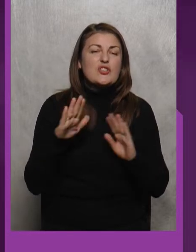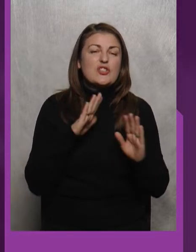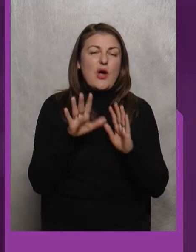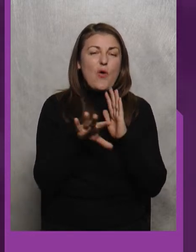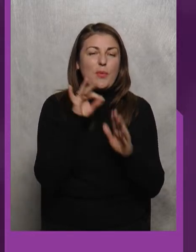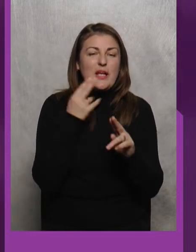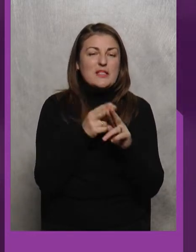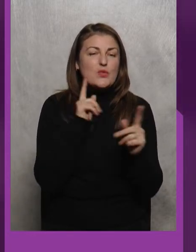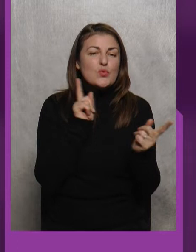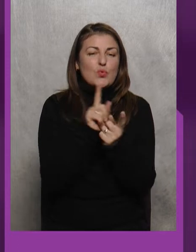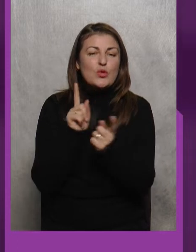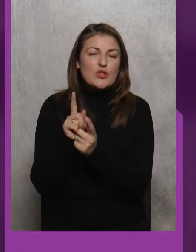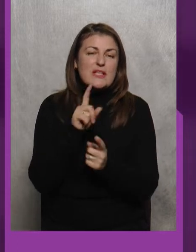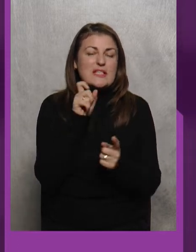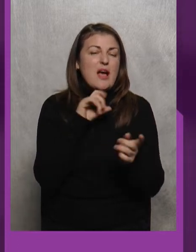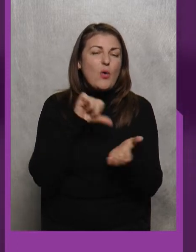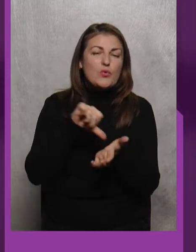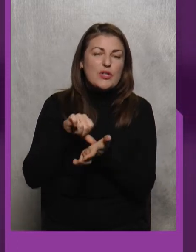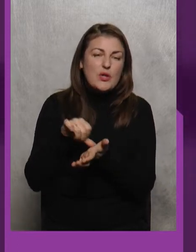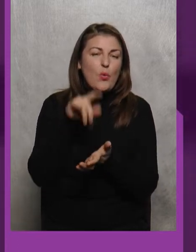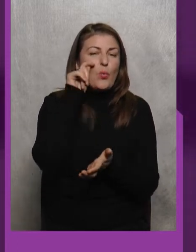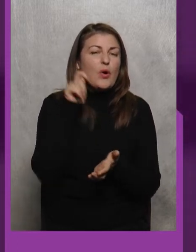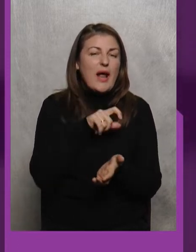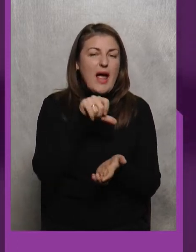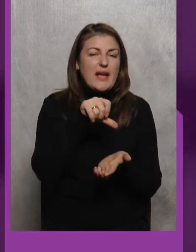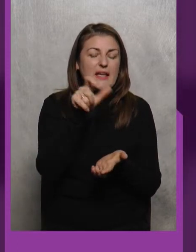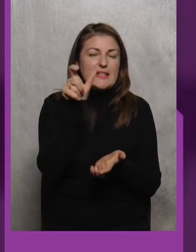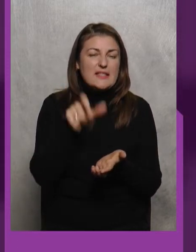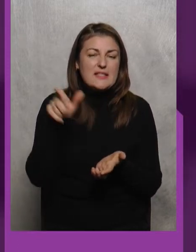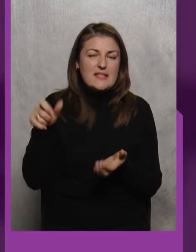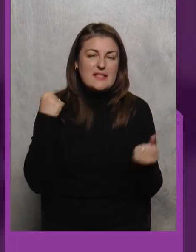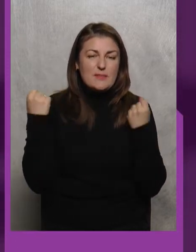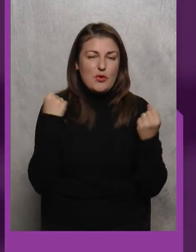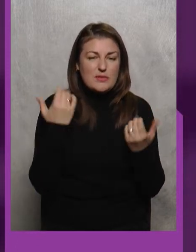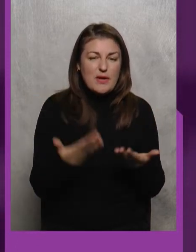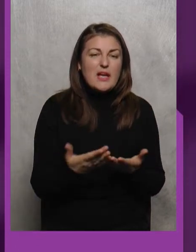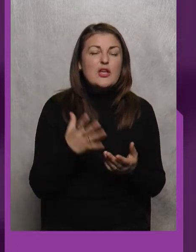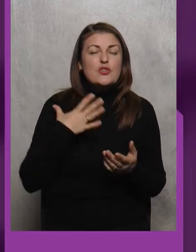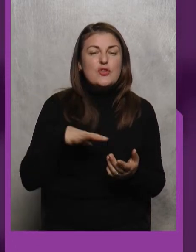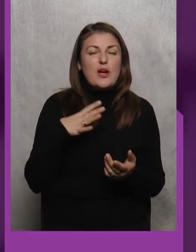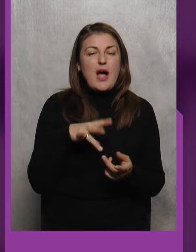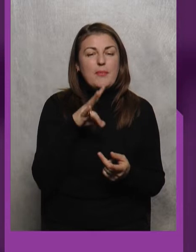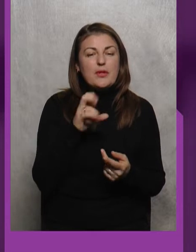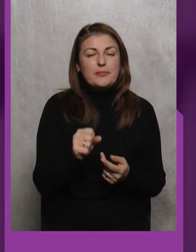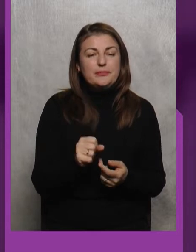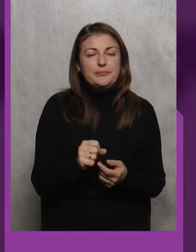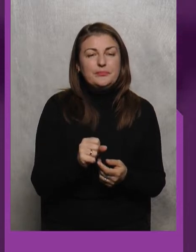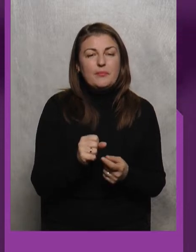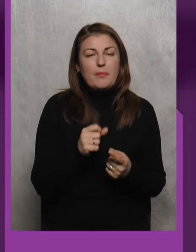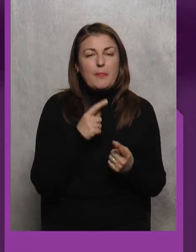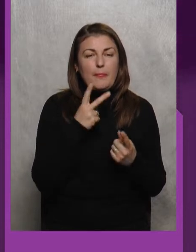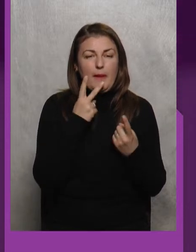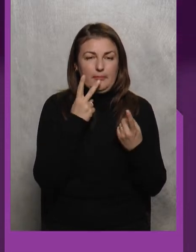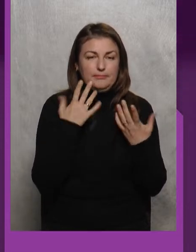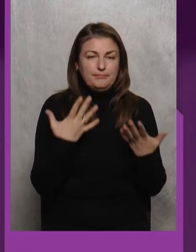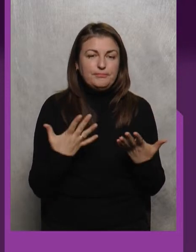саме сутички За участі українських Спортсменів Чекаємо на Крупний